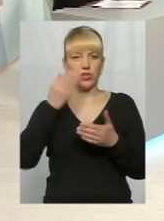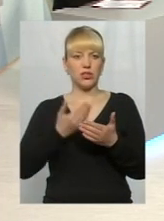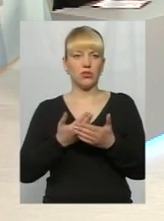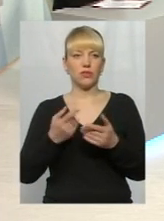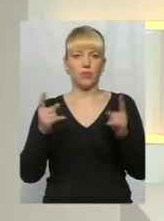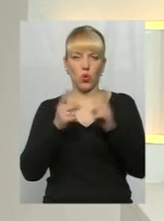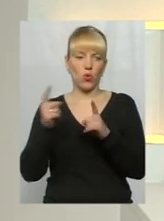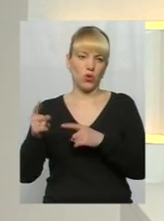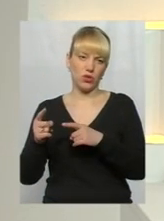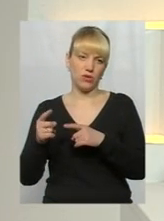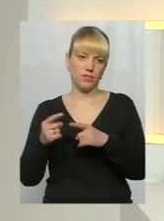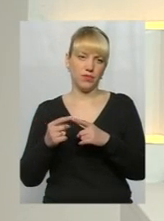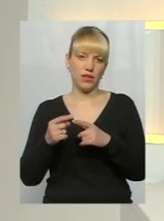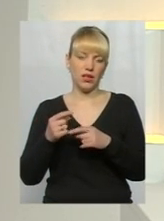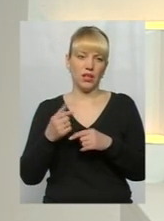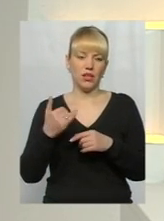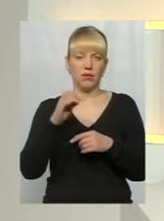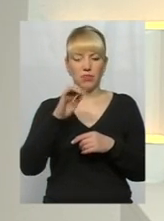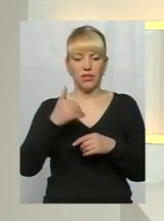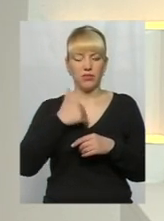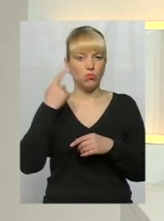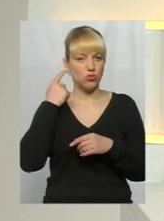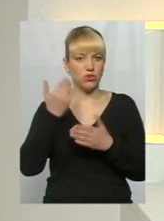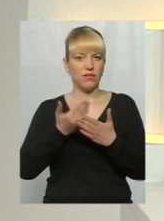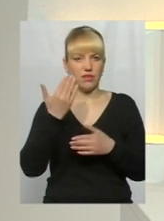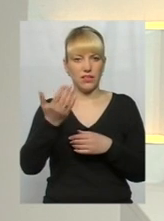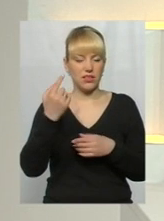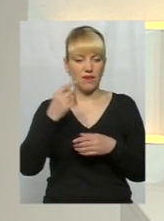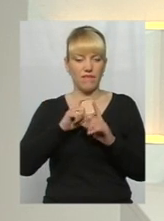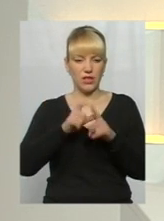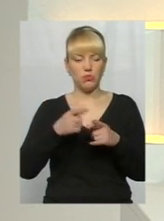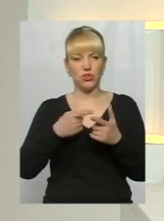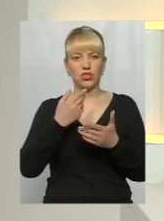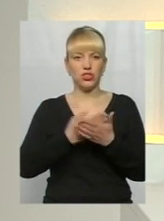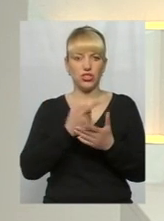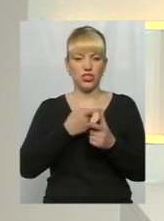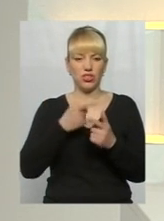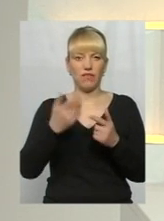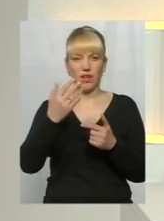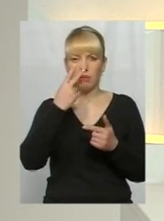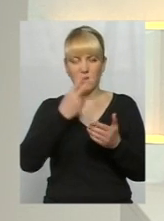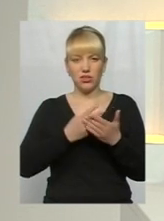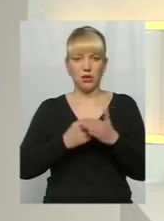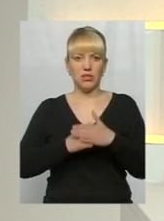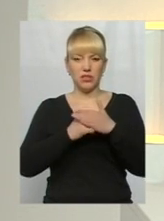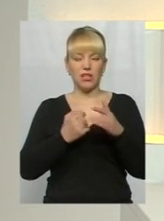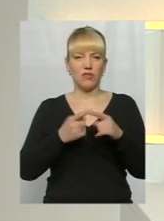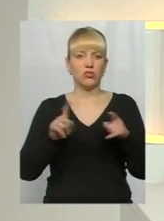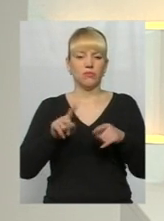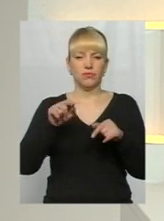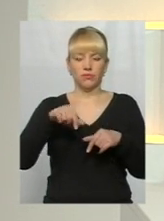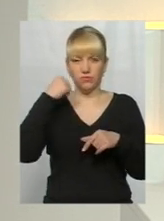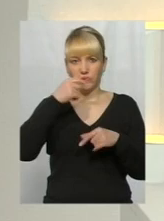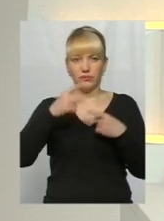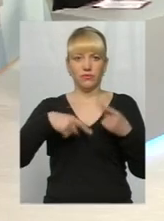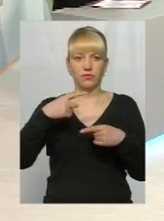коротко, трьох би хотів би почути відповідь. Чи бачите ви підстави для того, що десь цього року чи вже наступного в нас